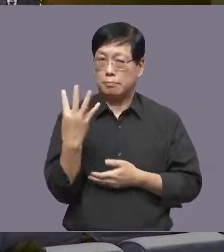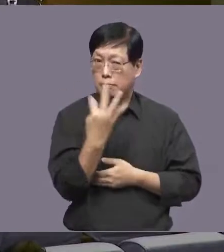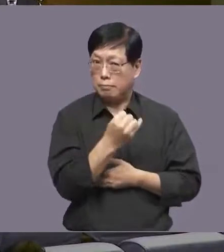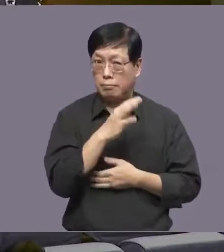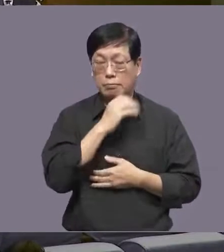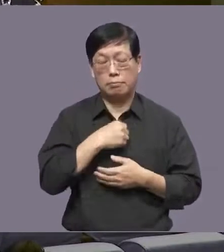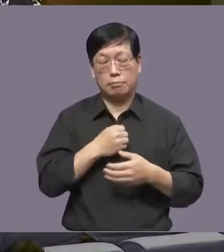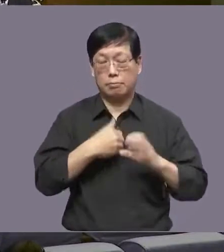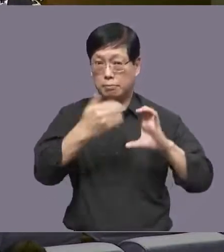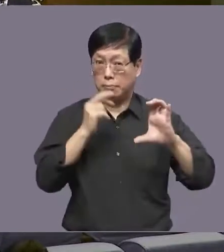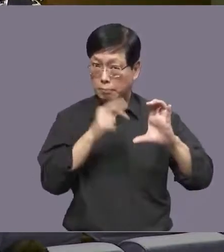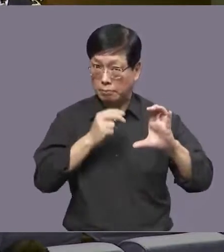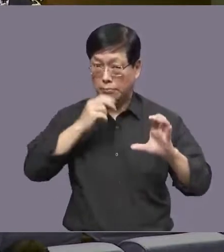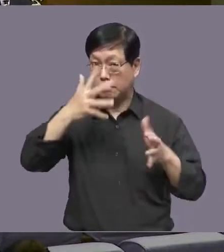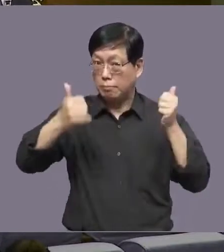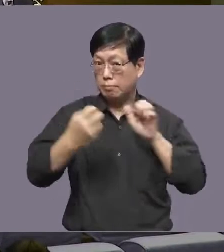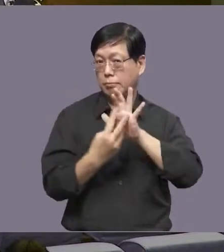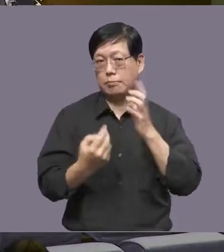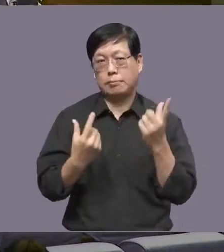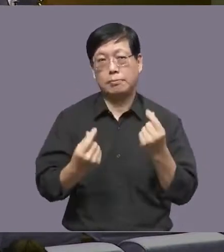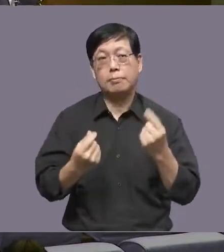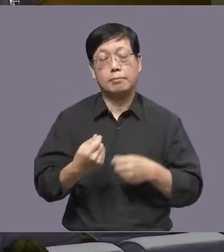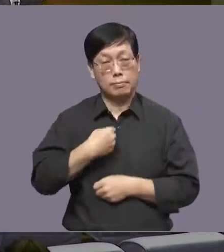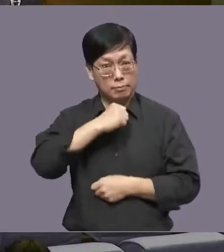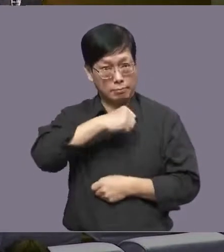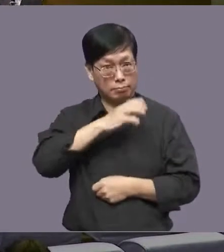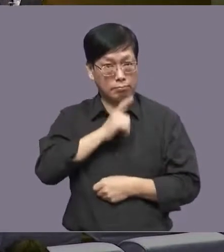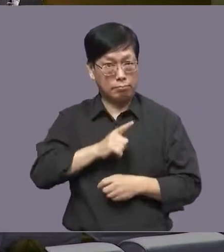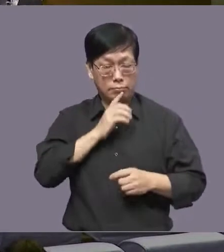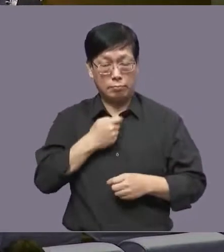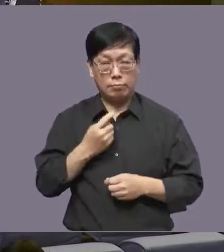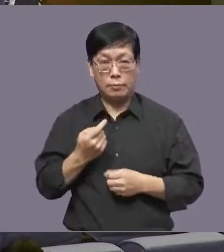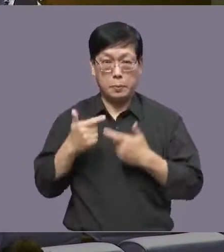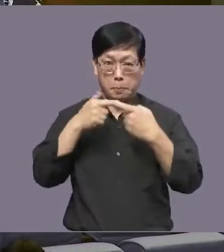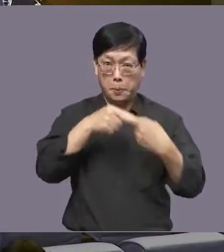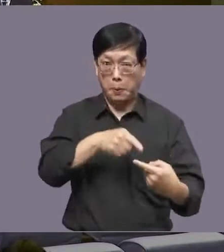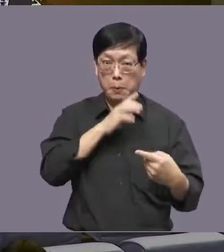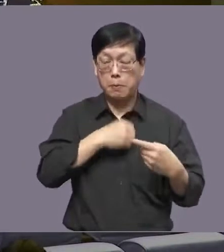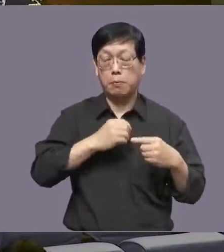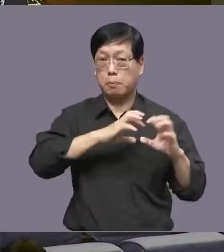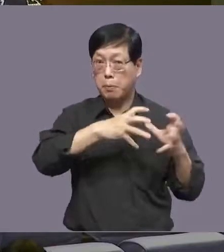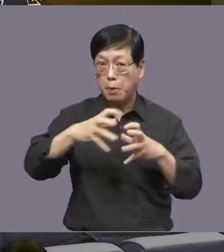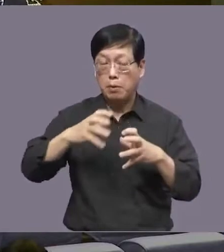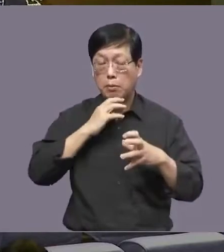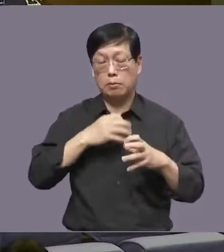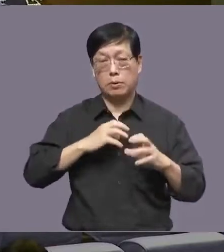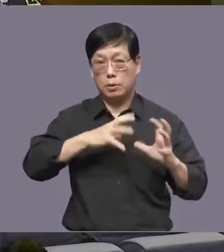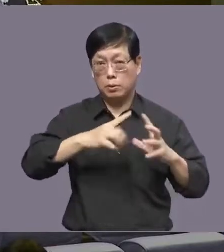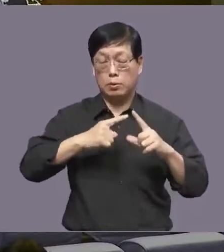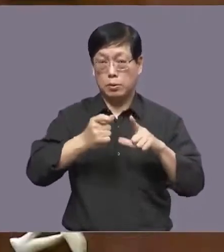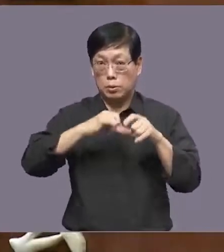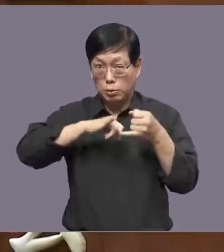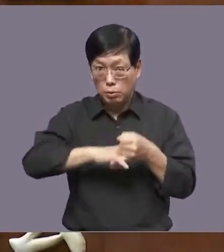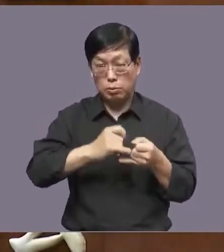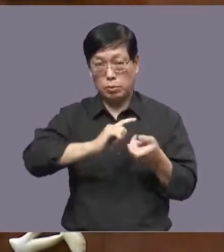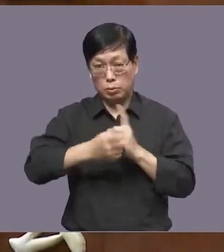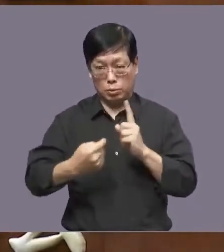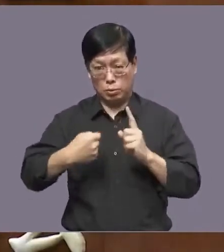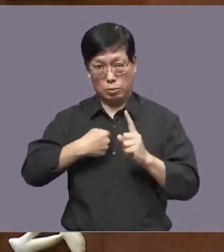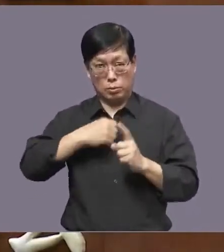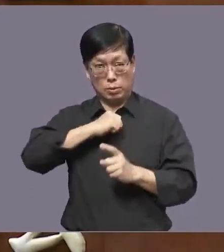荧幕上面的长官所提示的台湾在于接轨国际我们把国际公约与国内法化